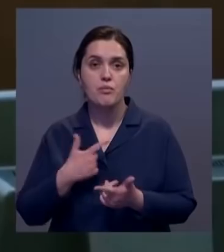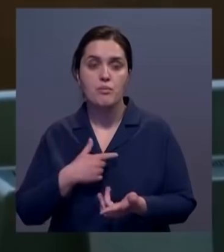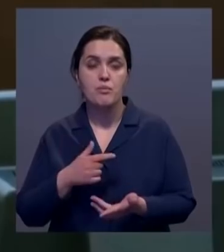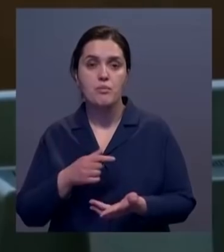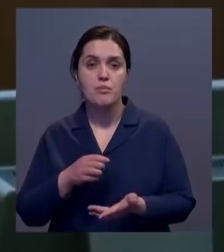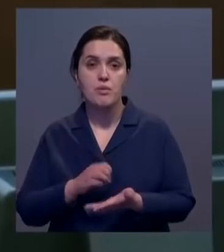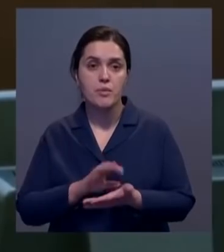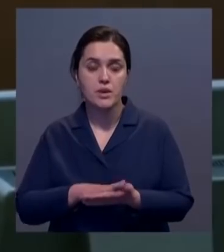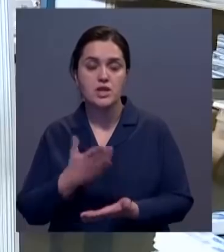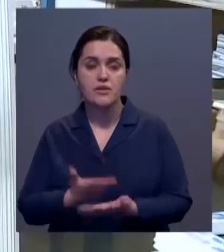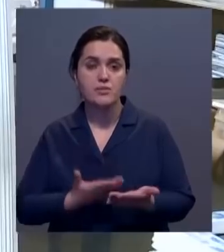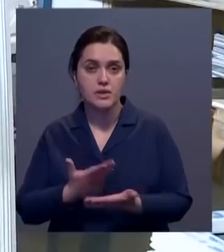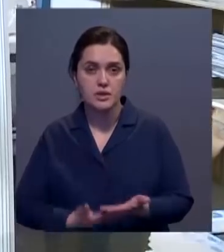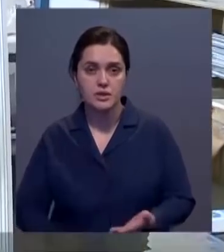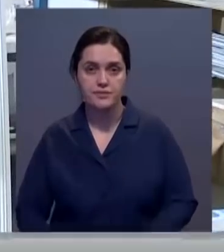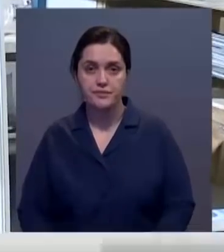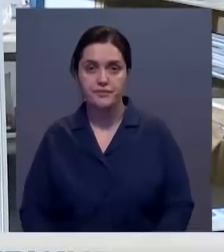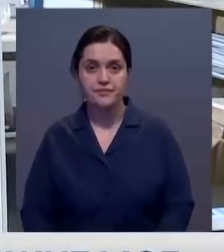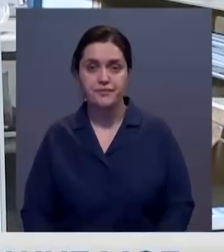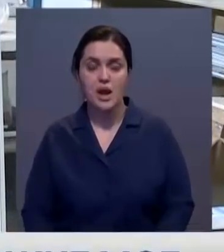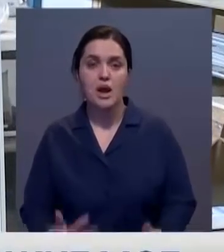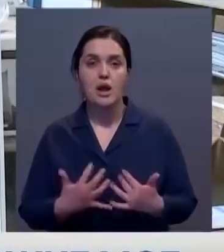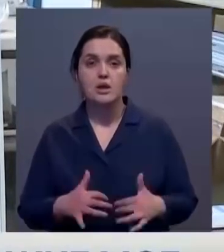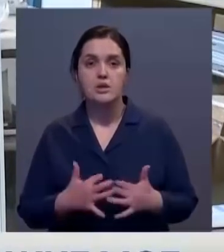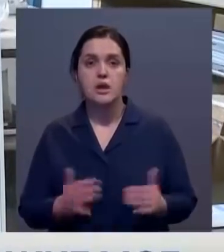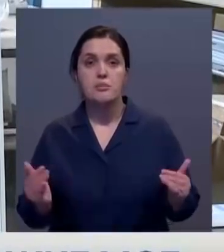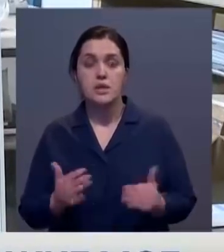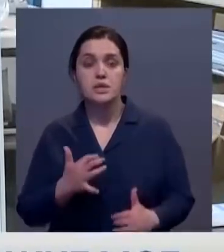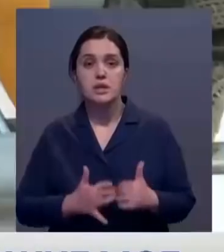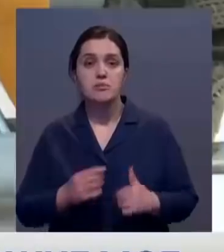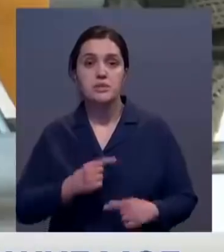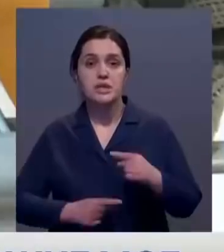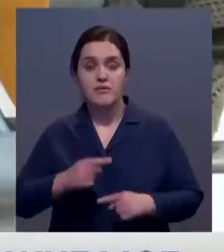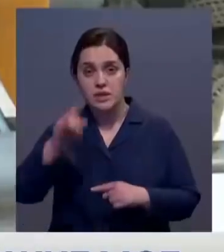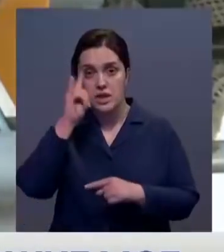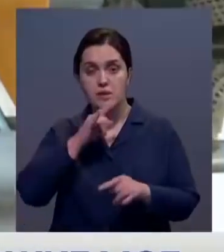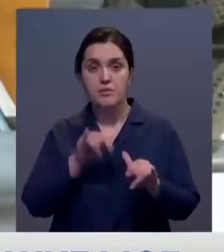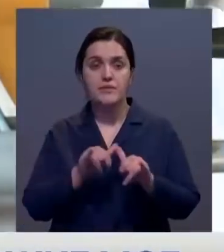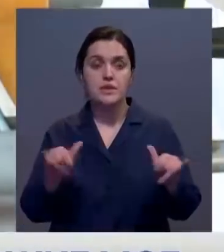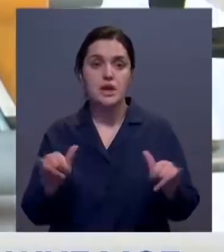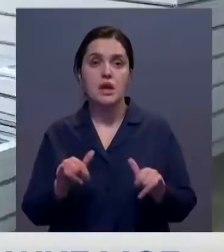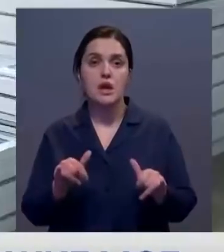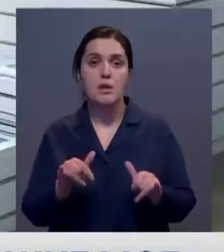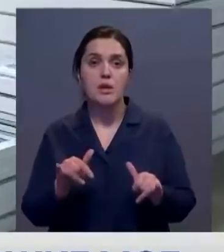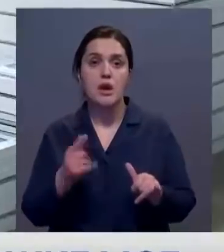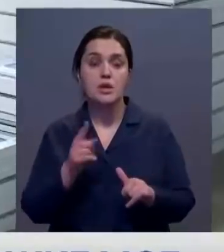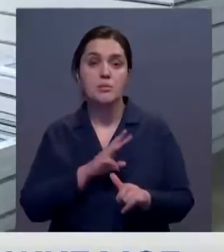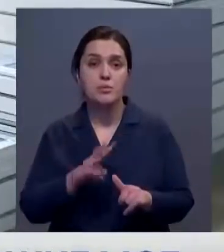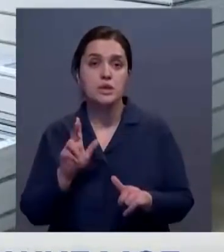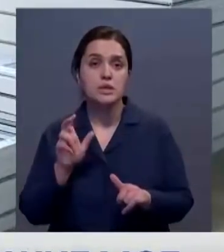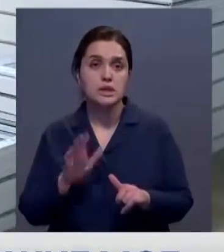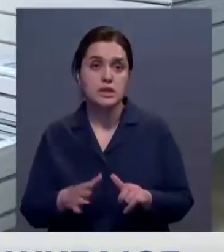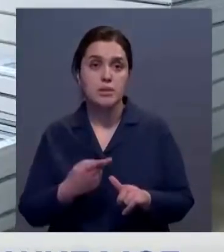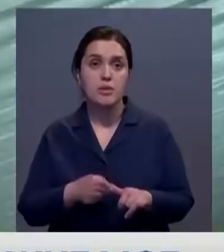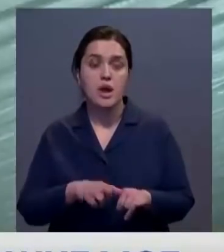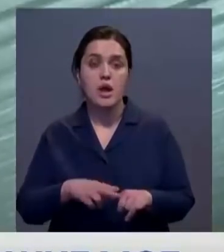в рекомендациях. Между тем, количество субъектов малого и среднего бизнеса в Казахстане превысило миллион триста тысяч.